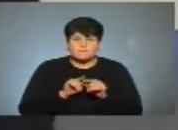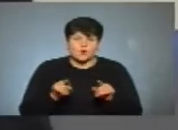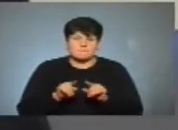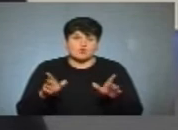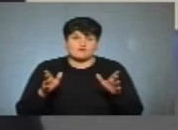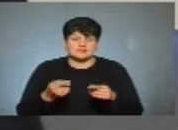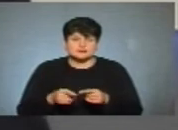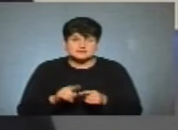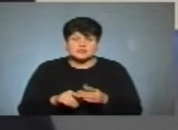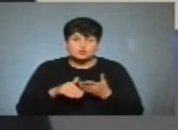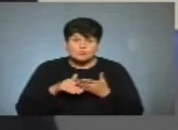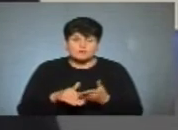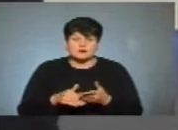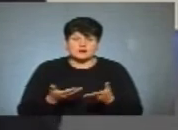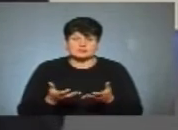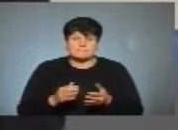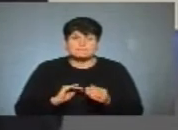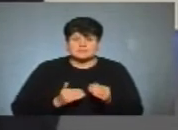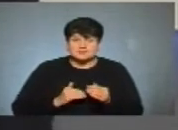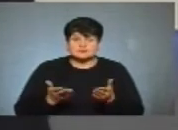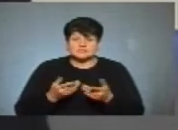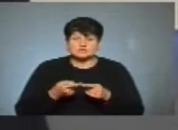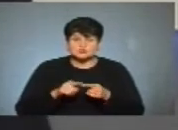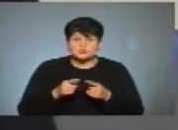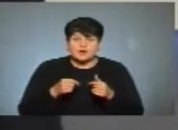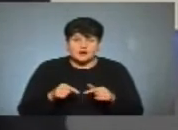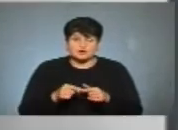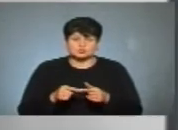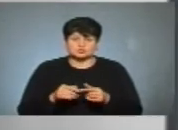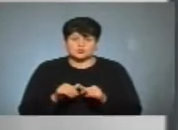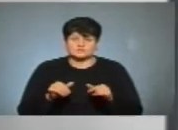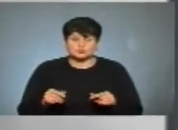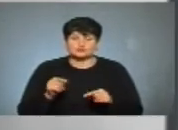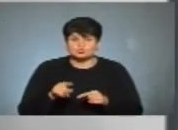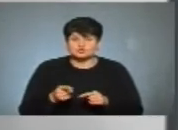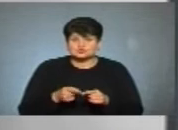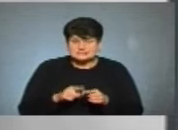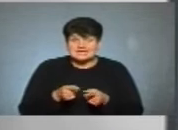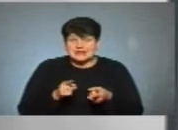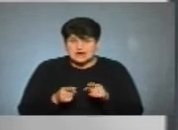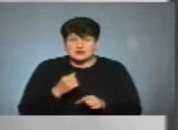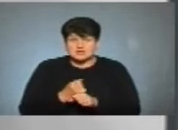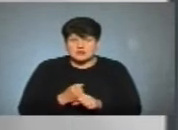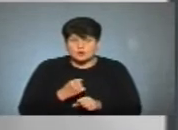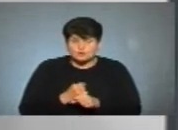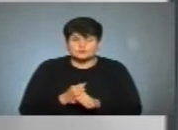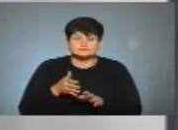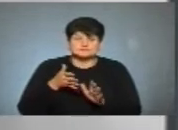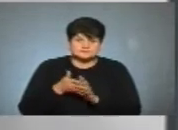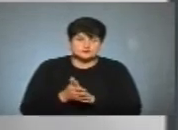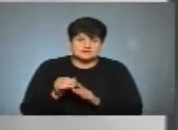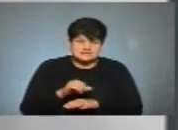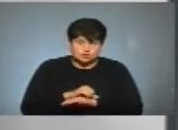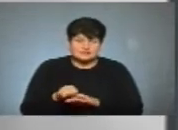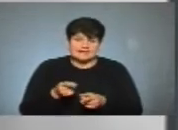громада має допомагати підприємцям, які цю галузь розвивають, тому що це реальна робота на закордон, і